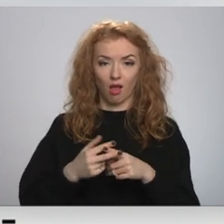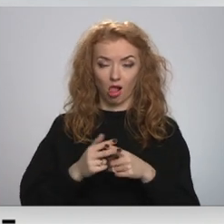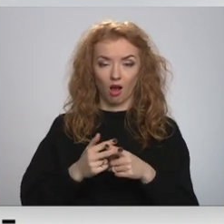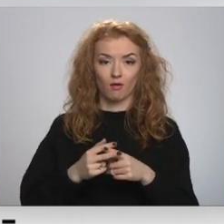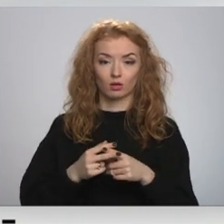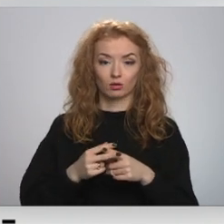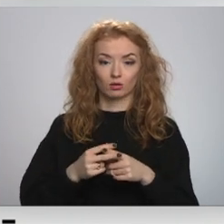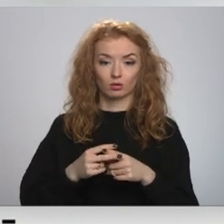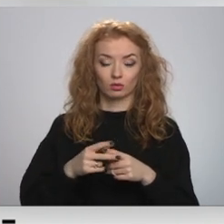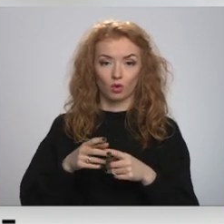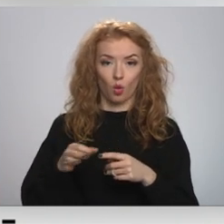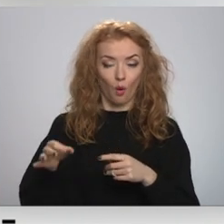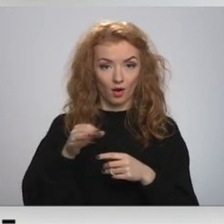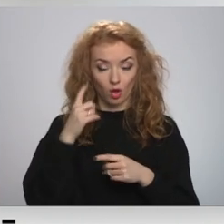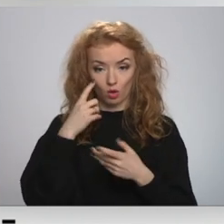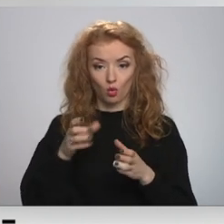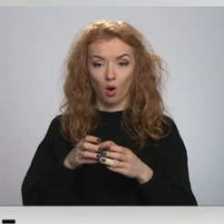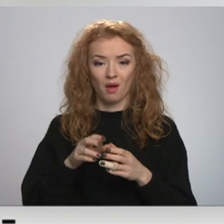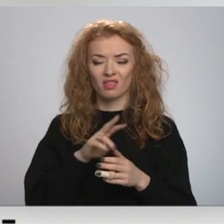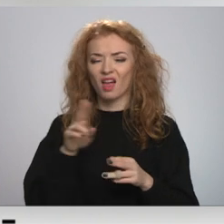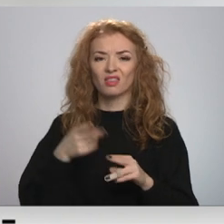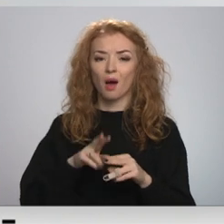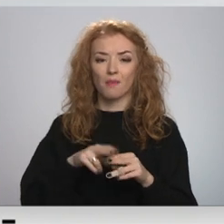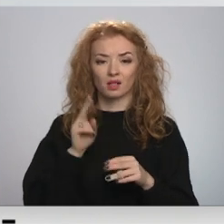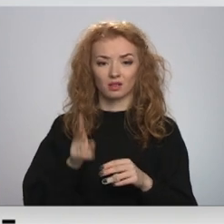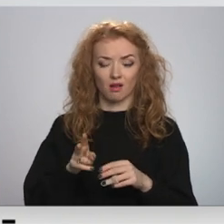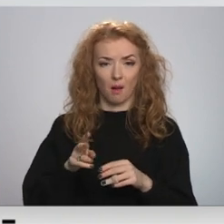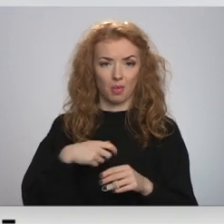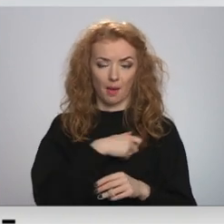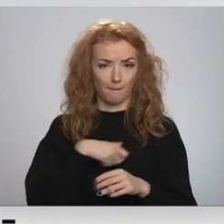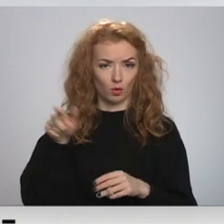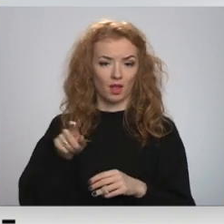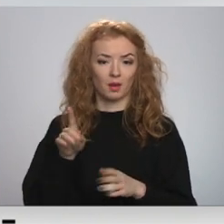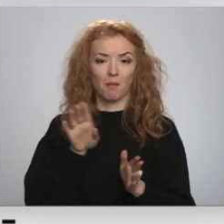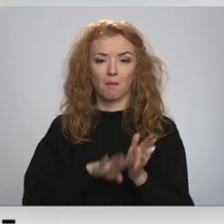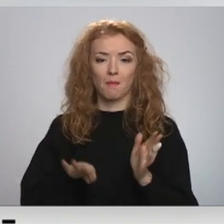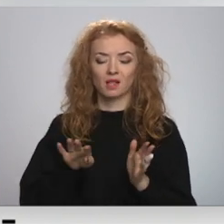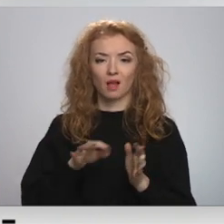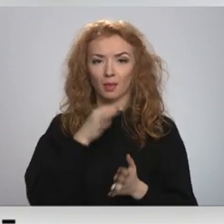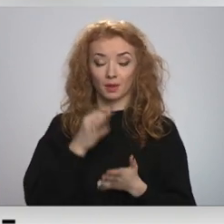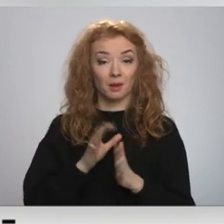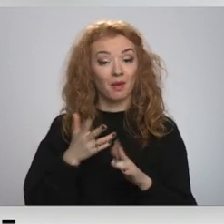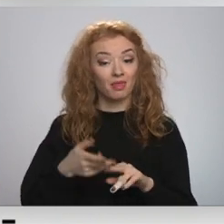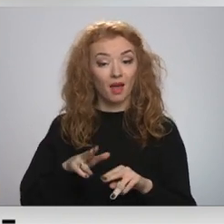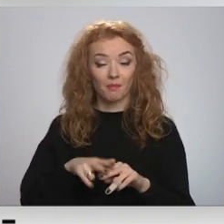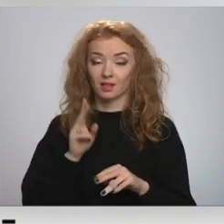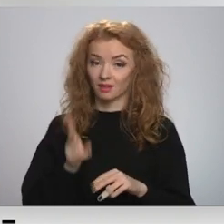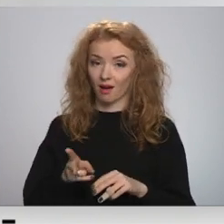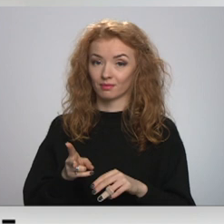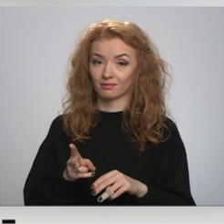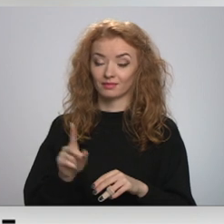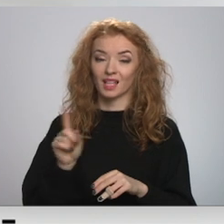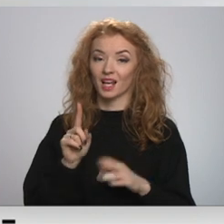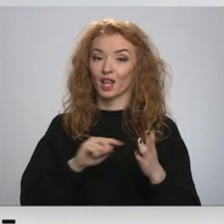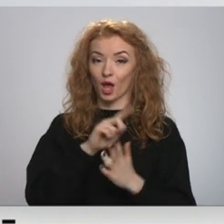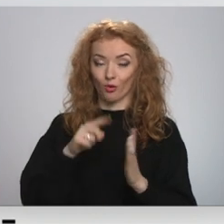novada domē nevis tāpēc, ka deputāta ir bezatbildīga, bet gan tāpēc, ka ir